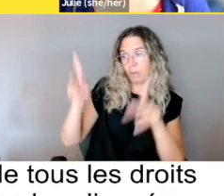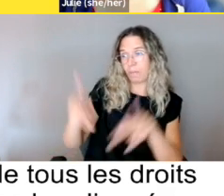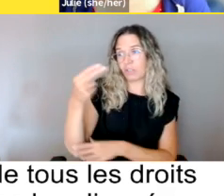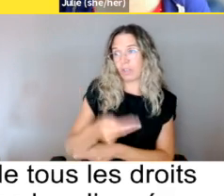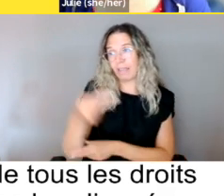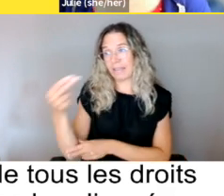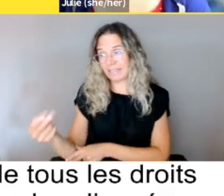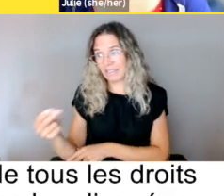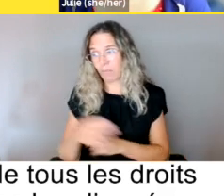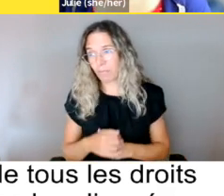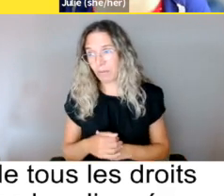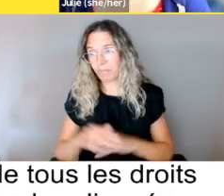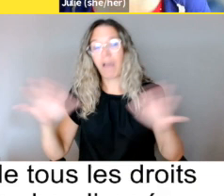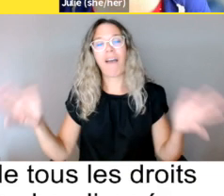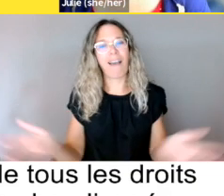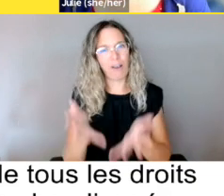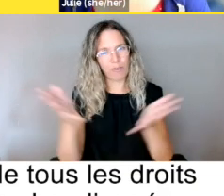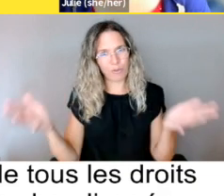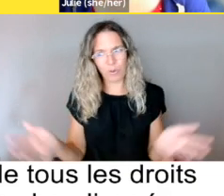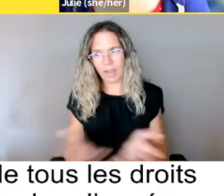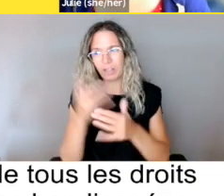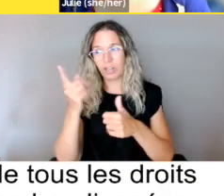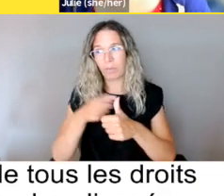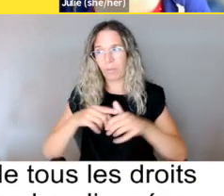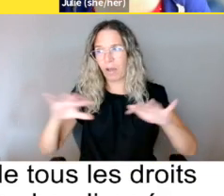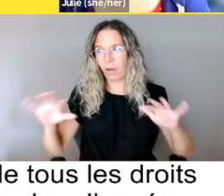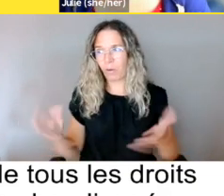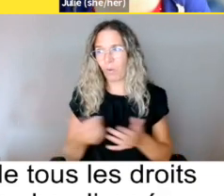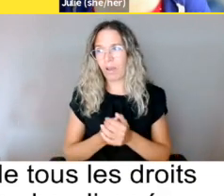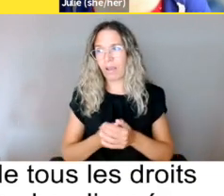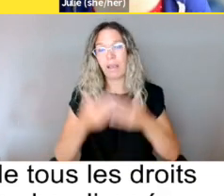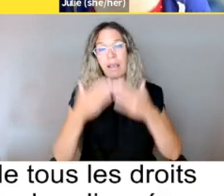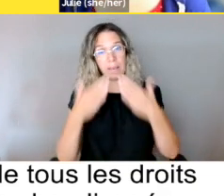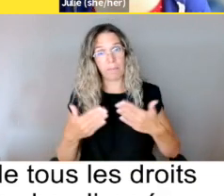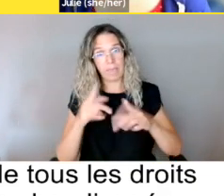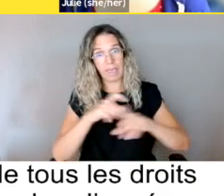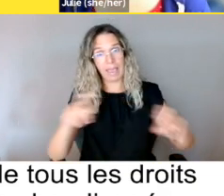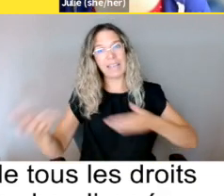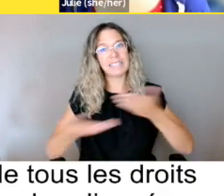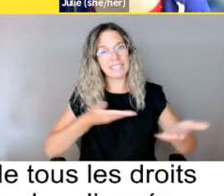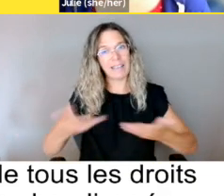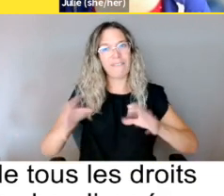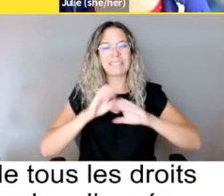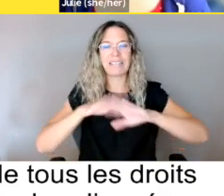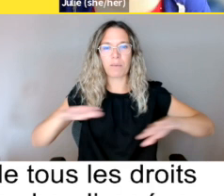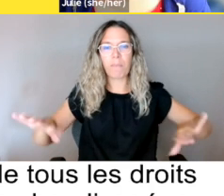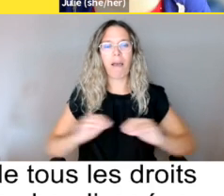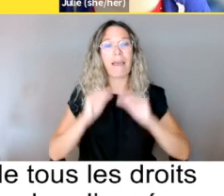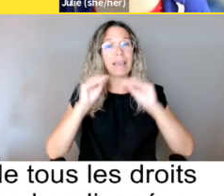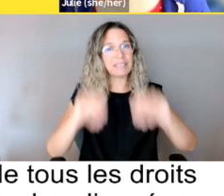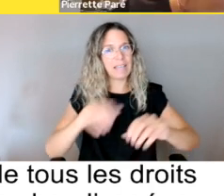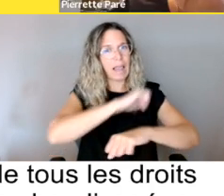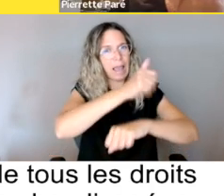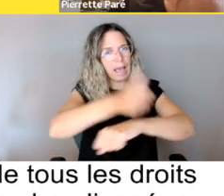handicapées, encourager l'article 2 de ces biens, services, équipements et installations,